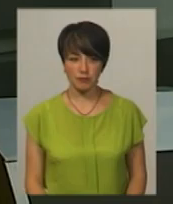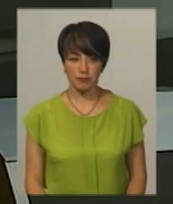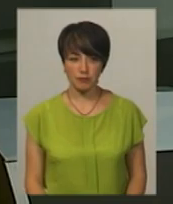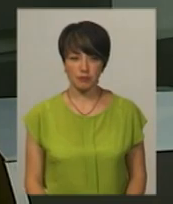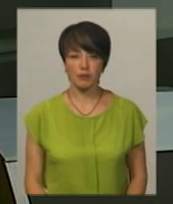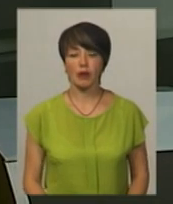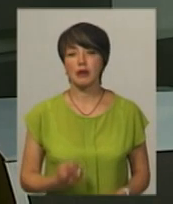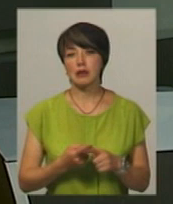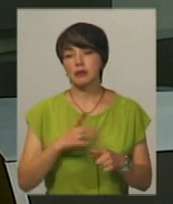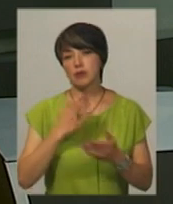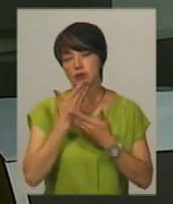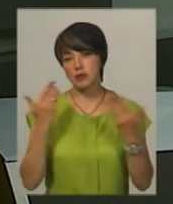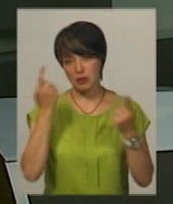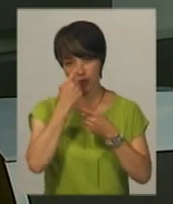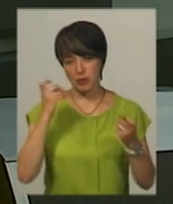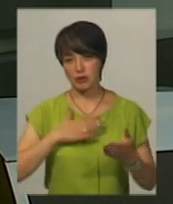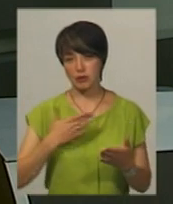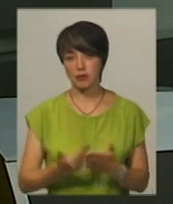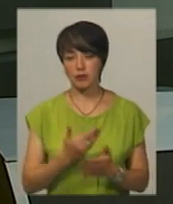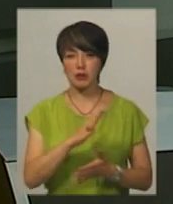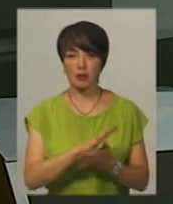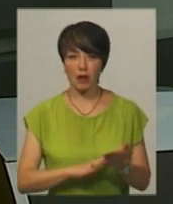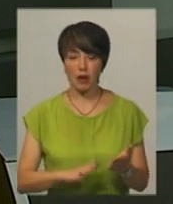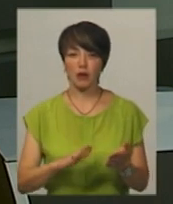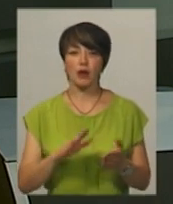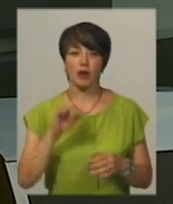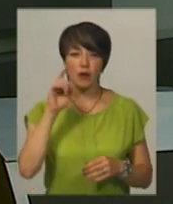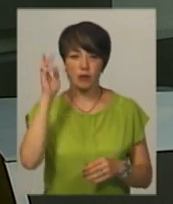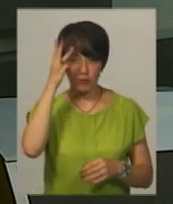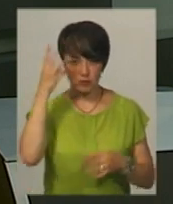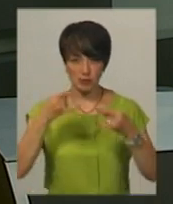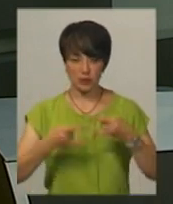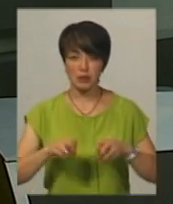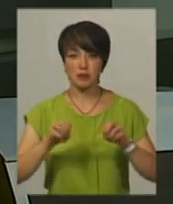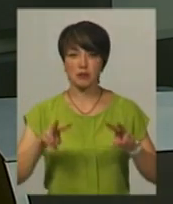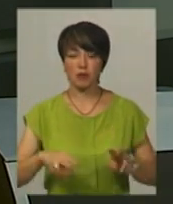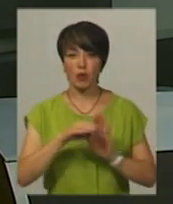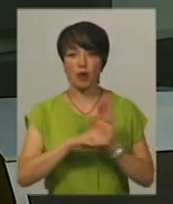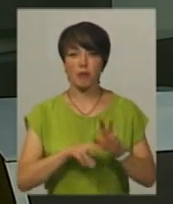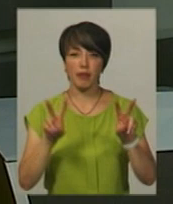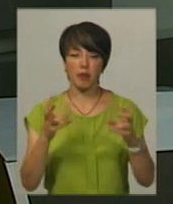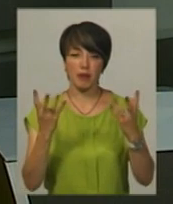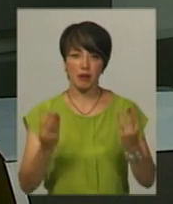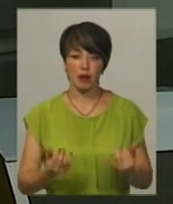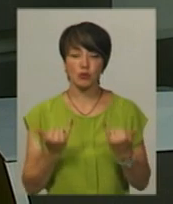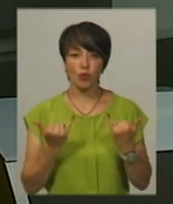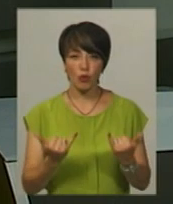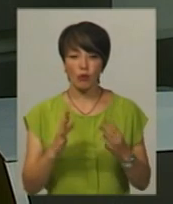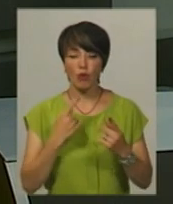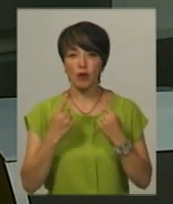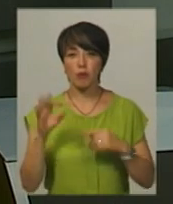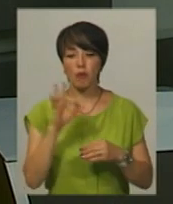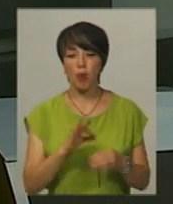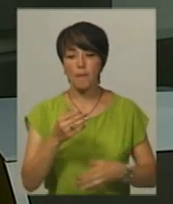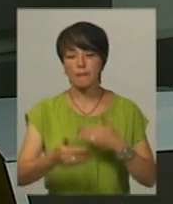Це була остання інформація нашого випуску. Далі ефір ЮАП «Оділля» продовжує спецвипуск програми «Тема дня». Сьогодні говоритимуть